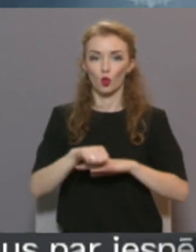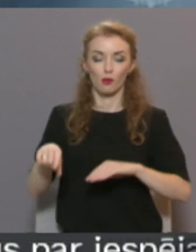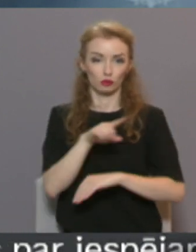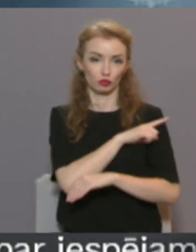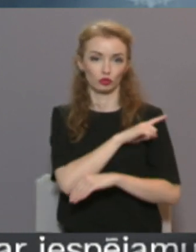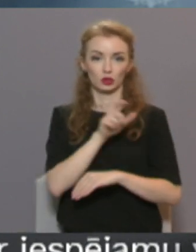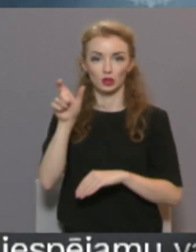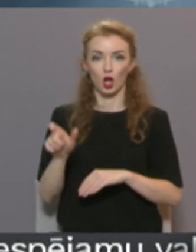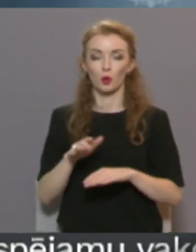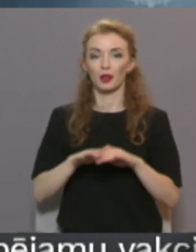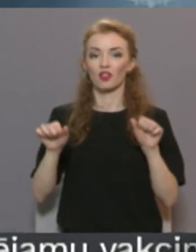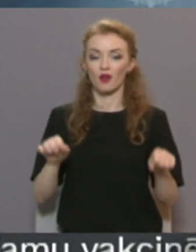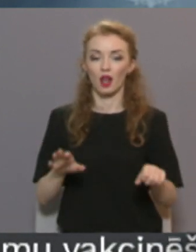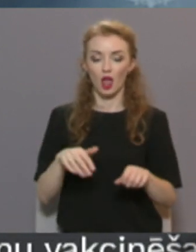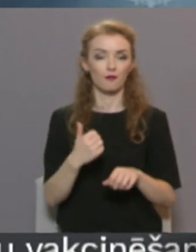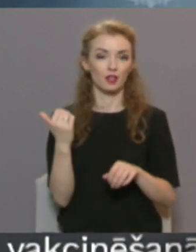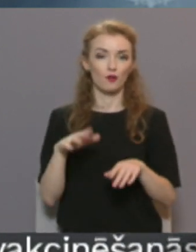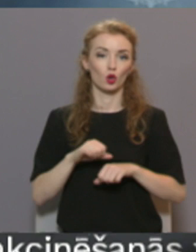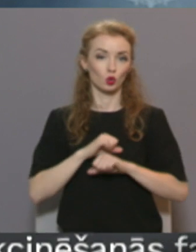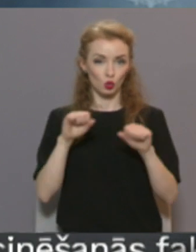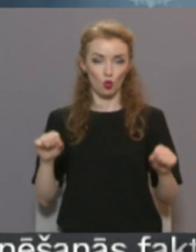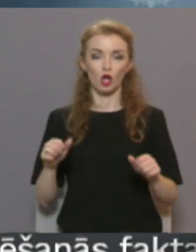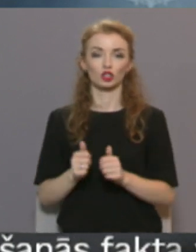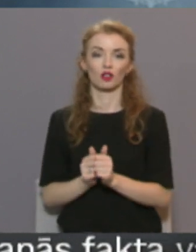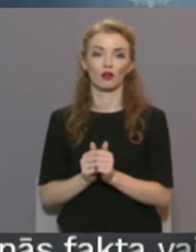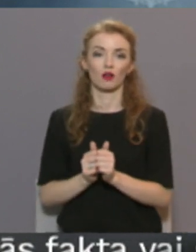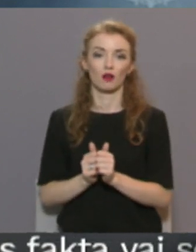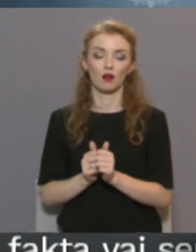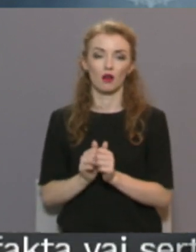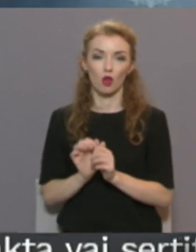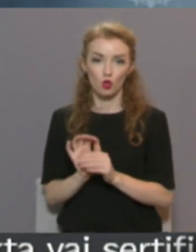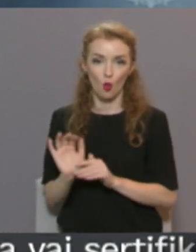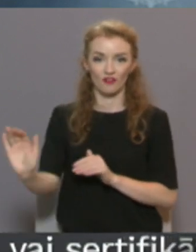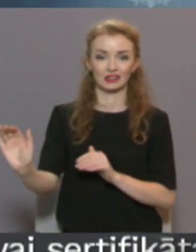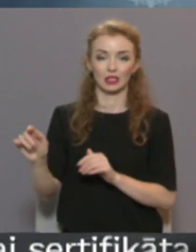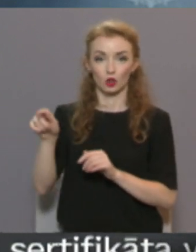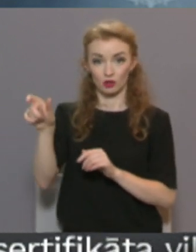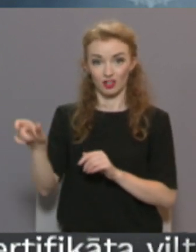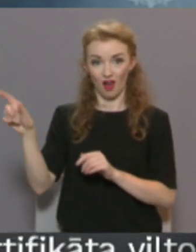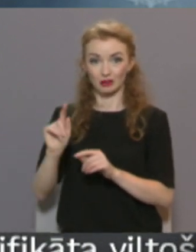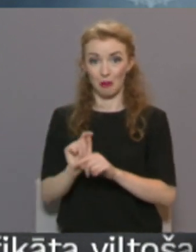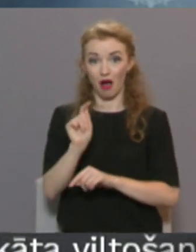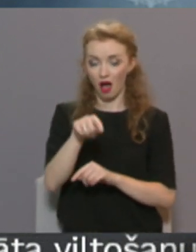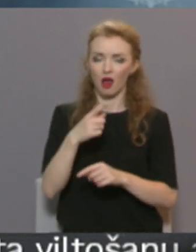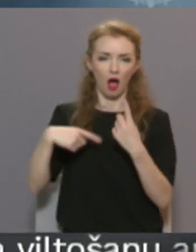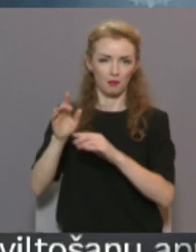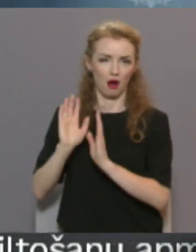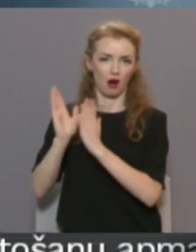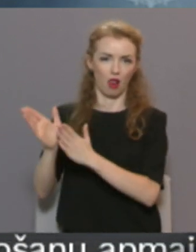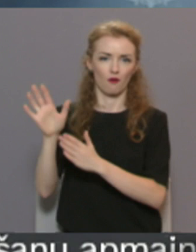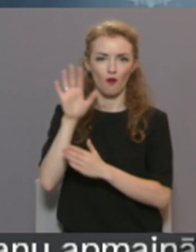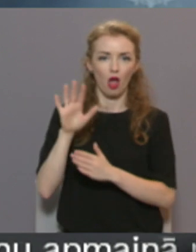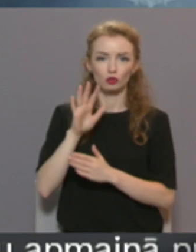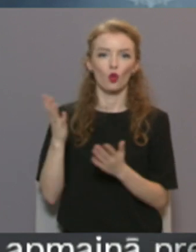pilnvaras, lai viņi varētu droši virzīt robežas pārkāpējas atpakaļ uz valsts, no kurienas tie